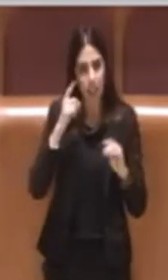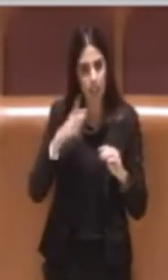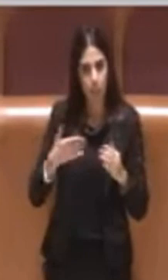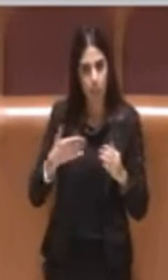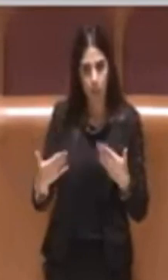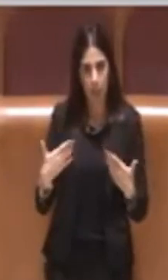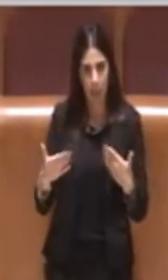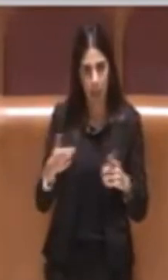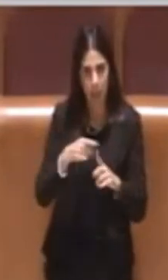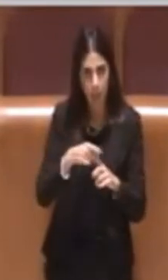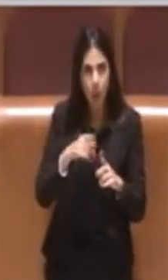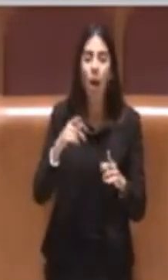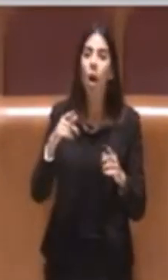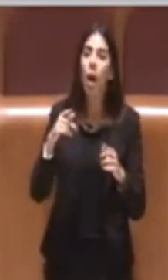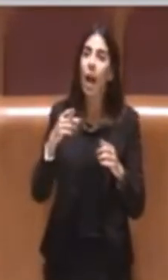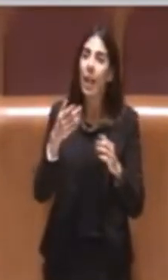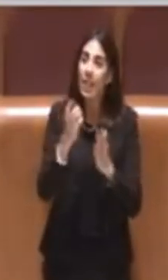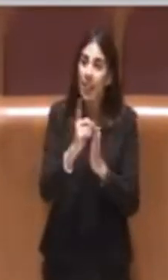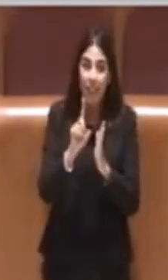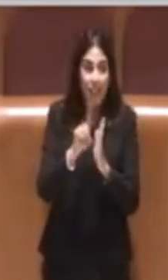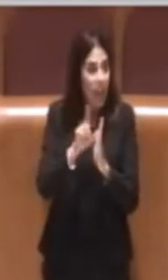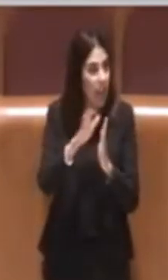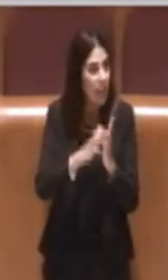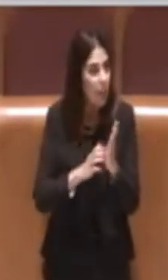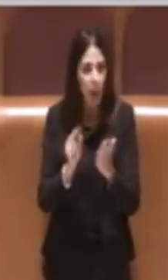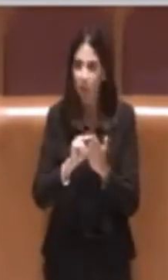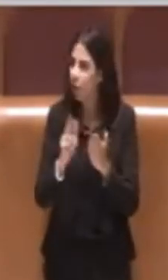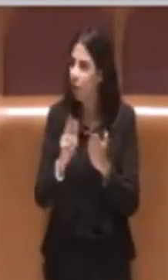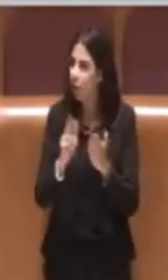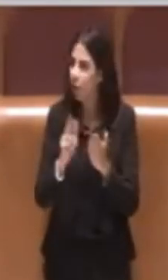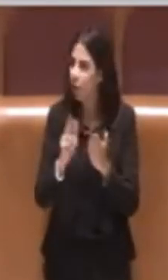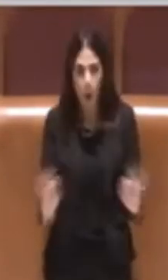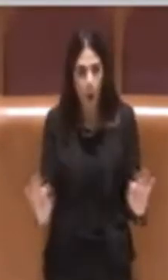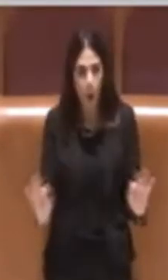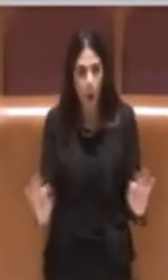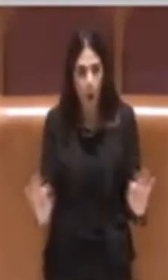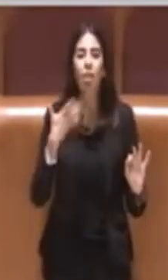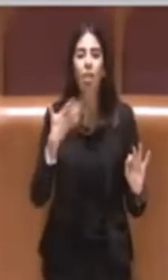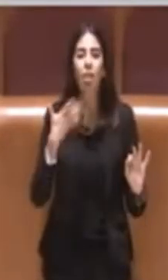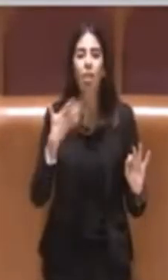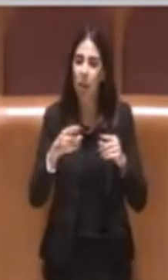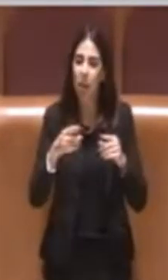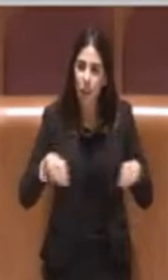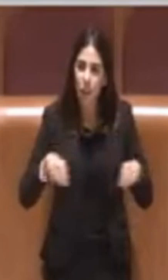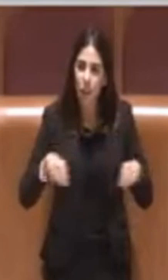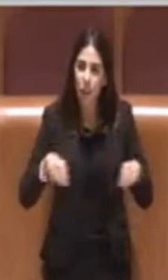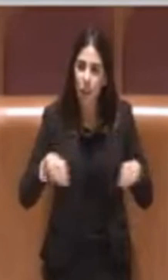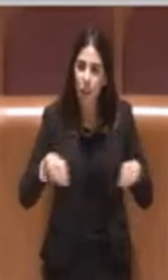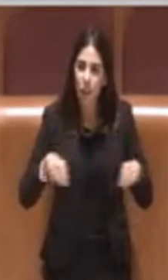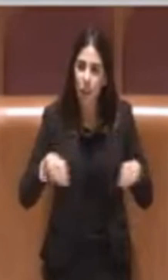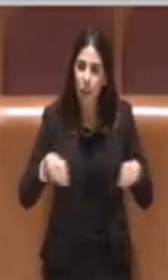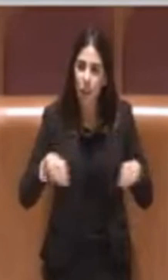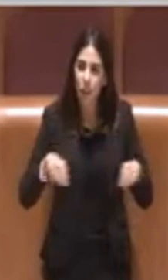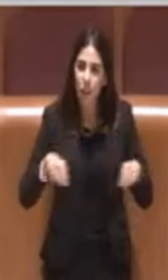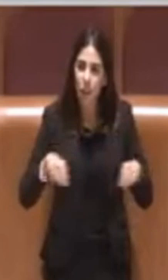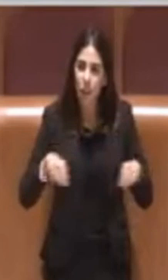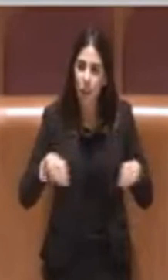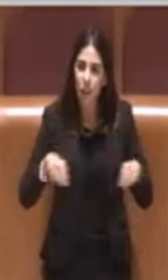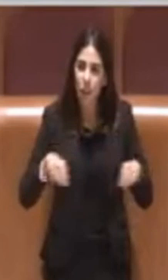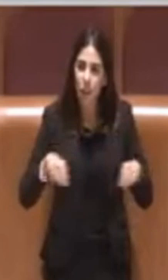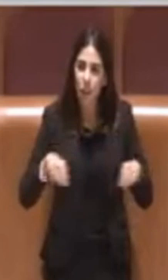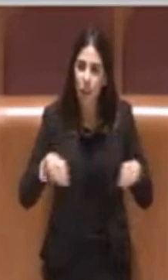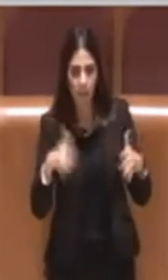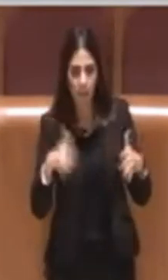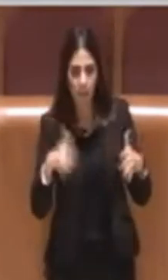delibera e gli uffici l'avevano preparata, che era passata in giunta, che la Commissione aveva espresso parere, abbiamo ritenuto opportuno,